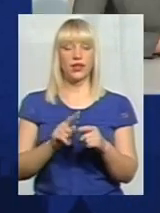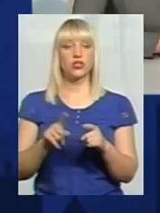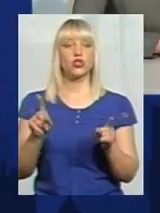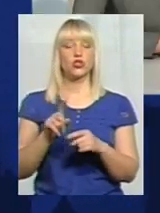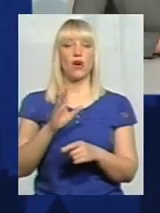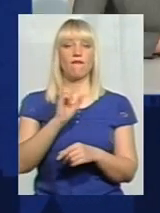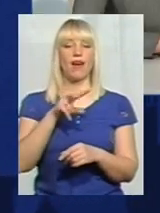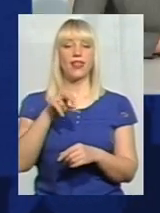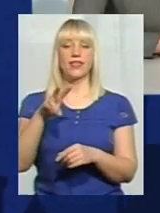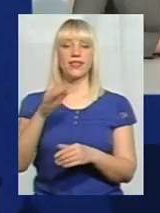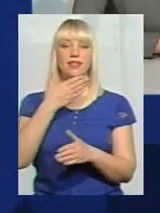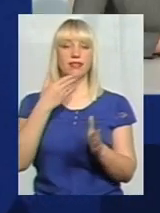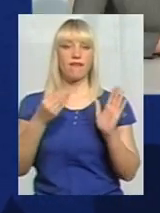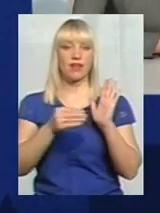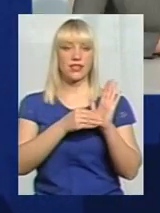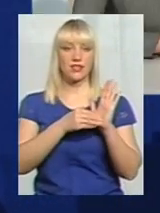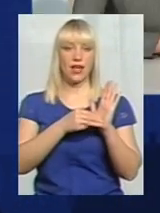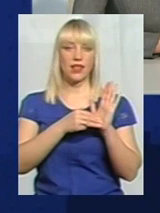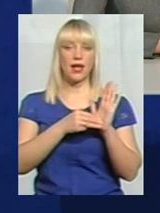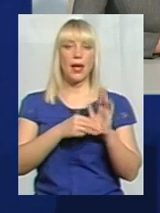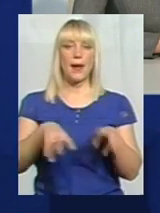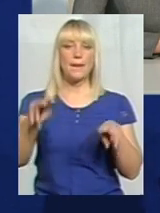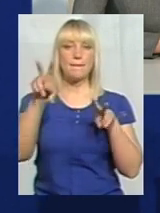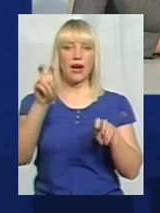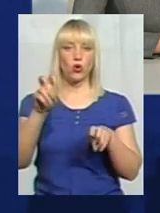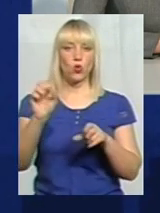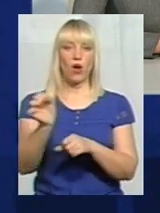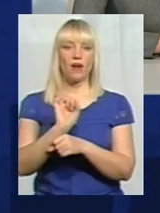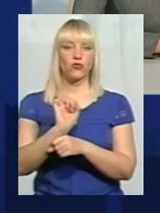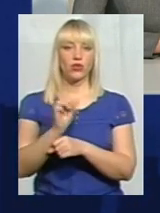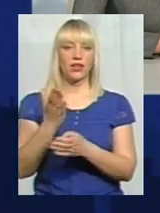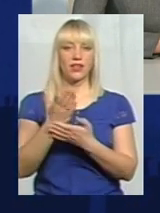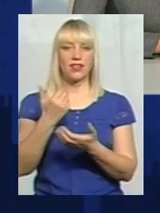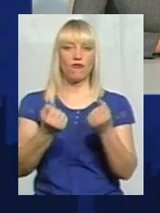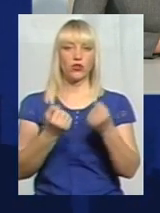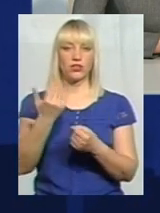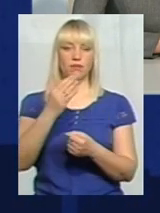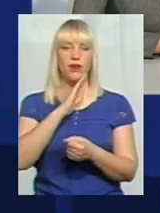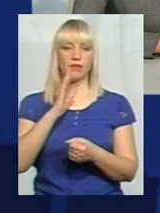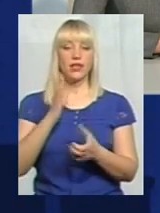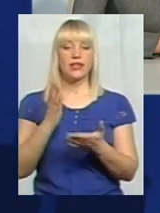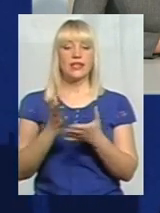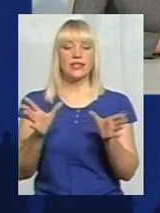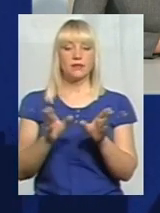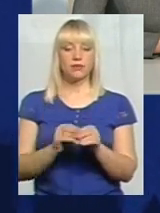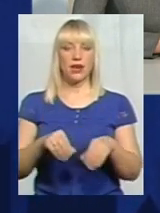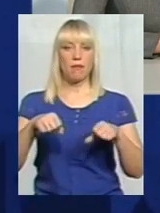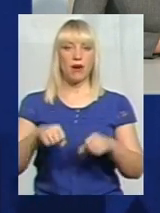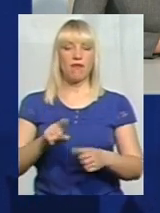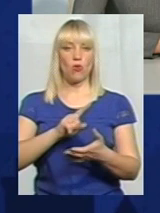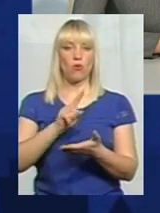Валентина не вказала, як мінімум, марку авто, якою володіє її мати. Є спільні права, обов'язки, спільне проживання, але